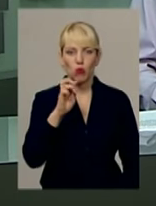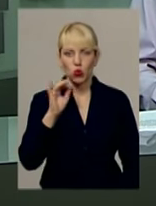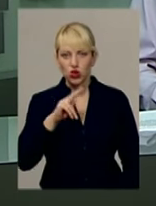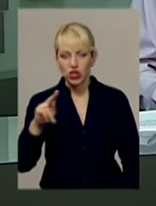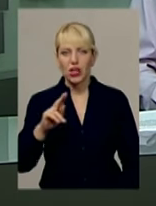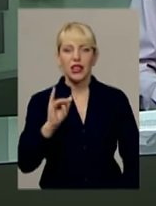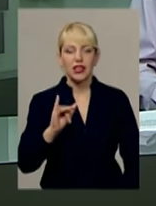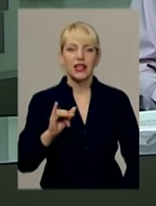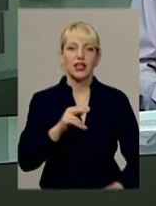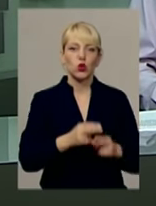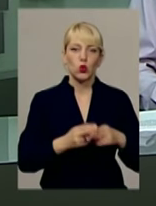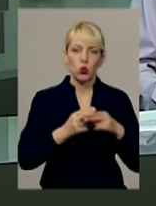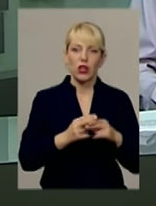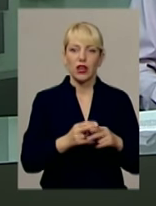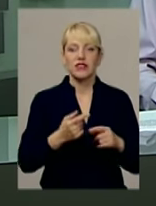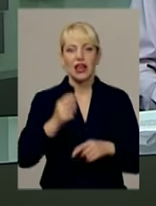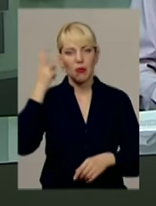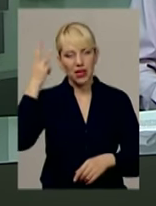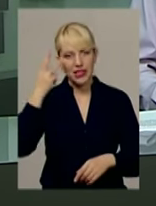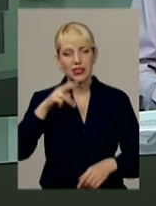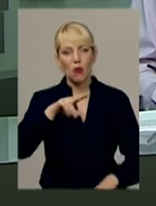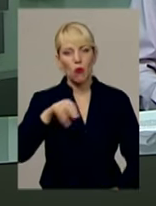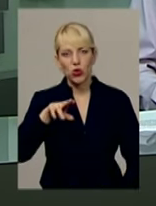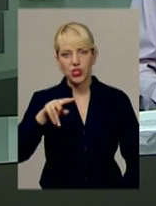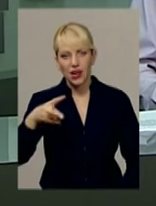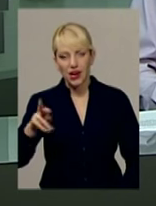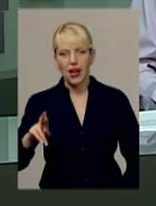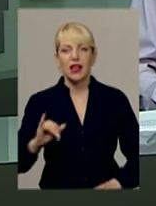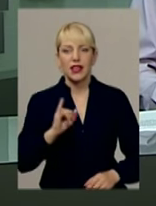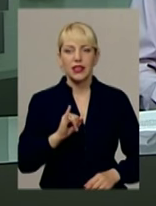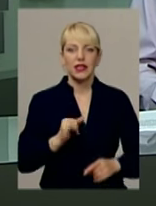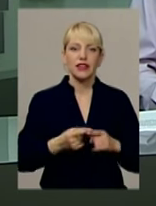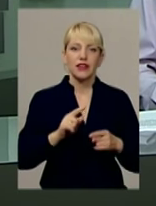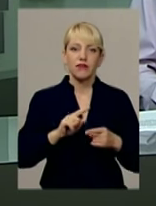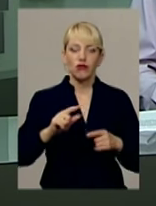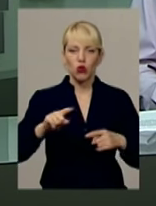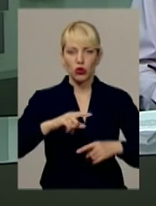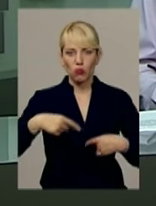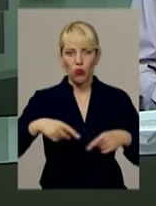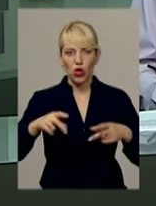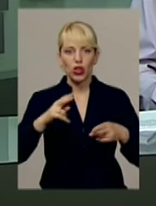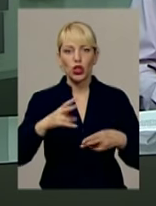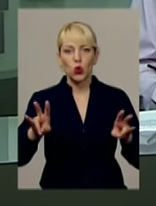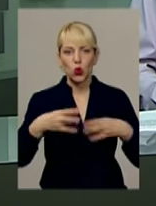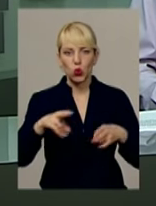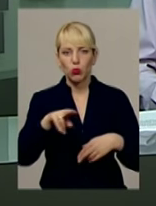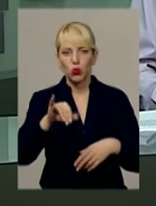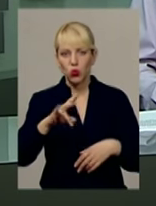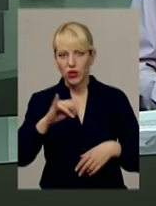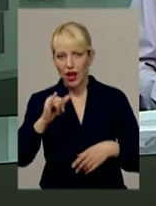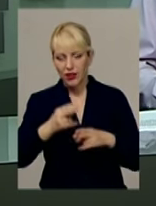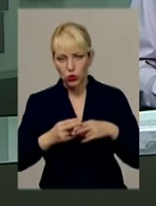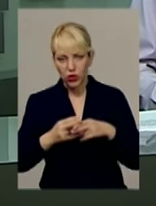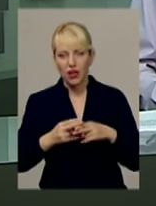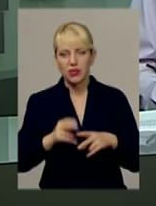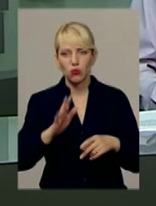Рад зі станції Дунаєвці. Хмельницьке Поділля та Білогірська перлина Поділля, а футбольний клуб Дунаєвці зіграє з МФК Славута.